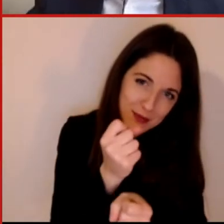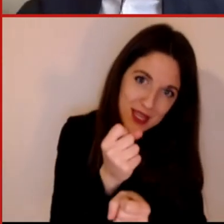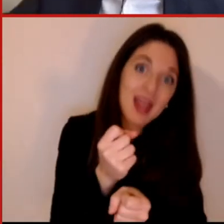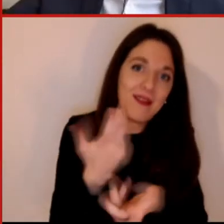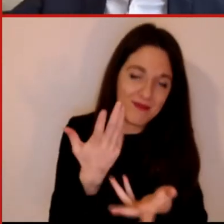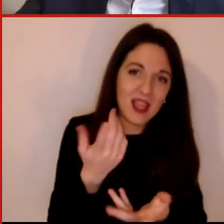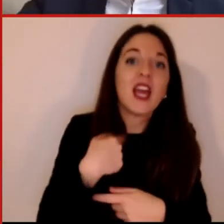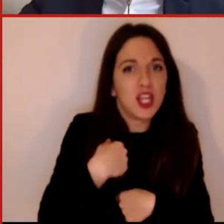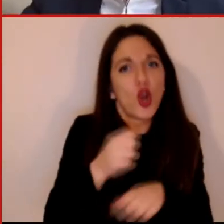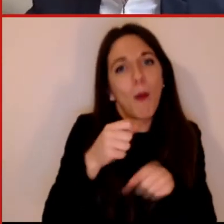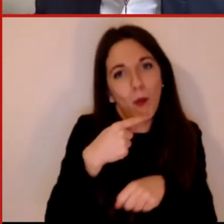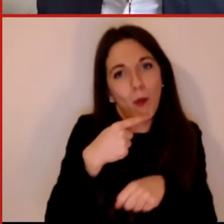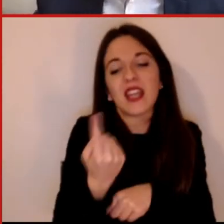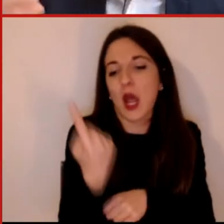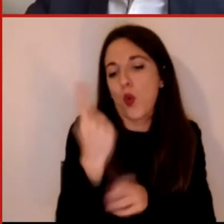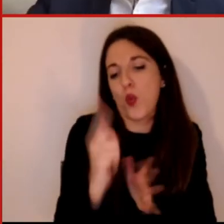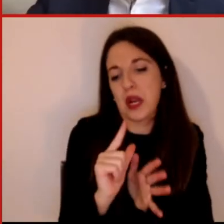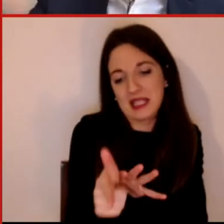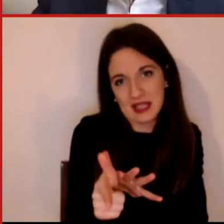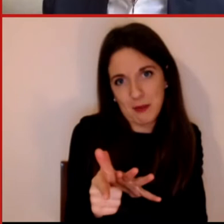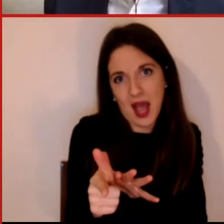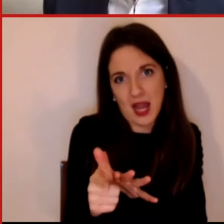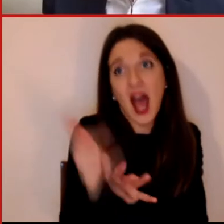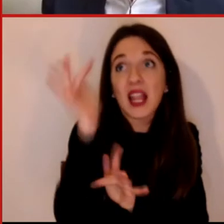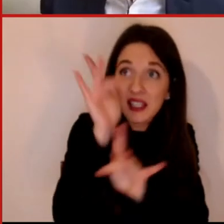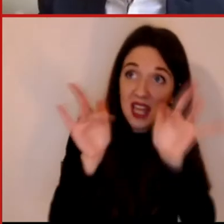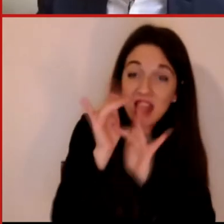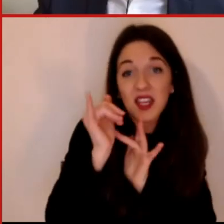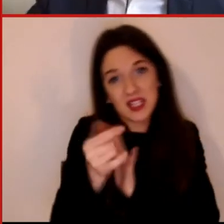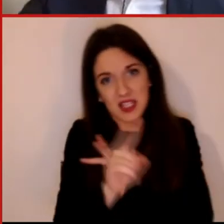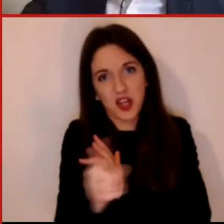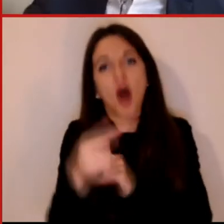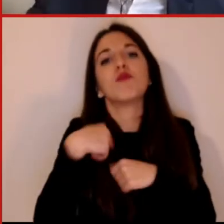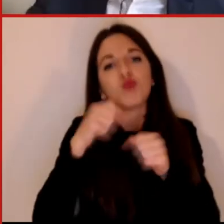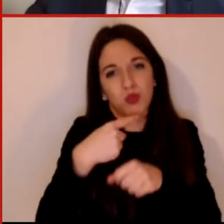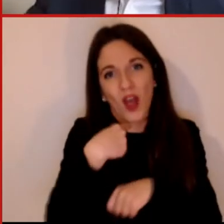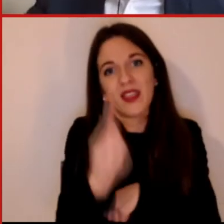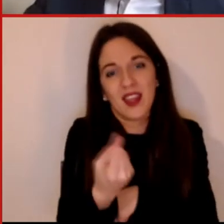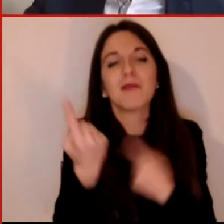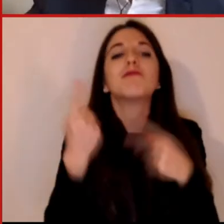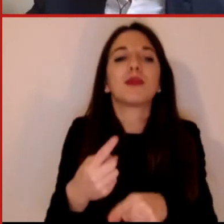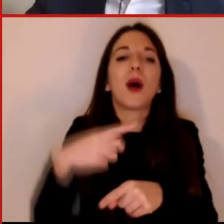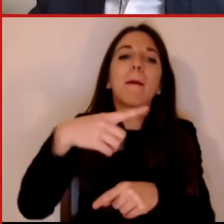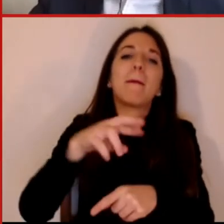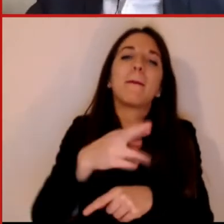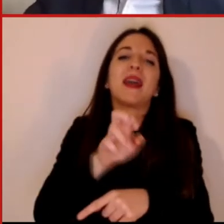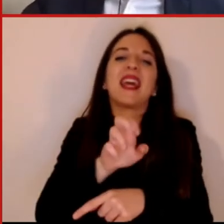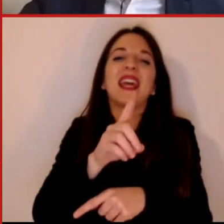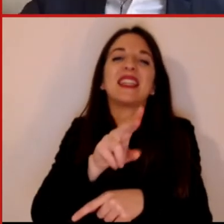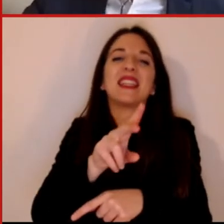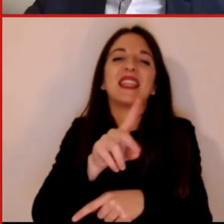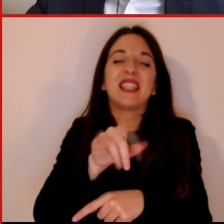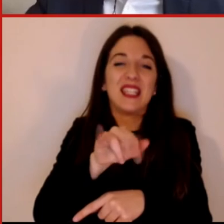due settimane e poi fino a quattro settimane, ecco esattamente con le previsioni epidemiologiche lì le previsioni proprio con dei intervalli di